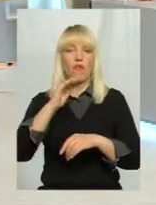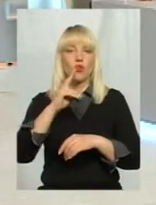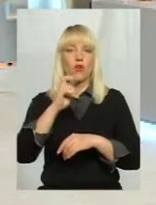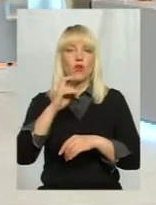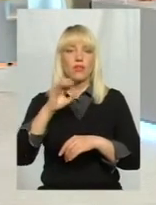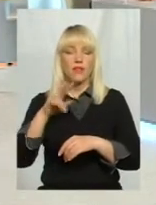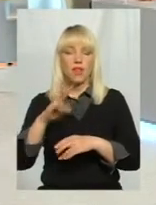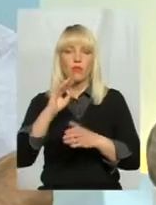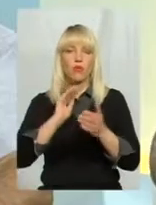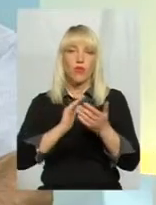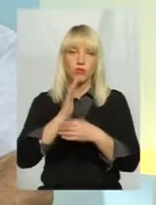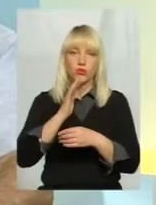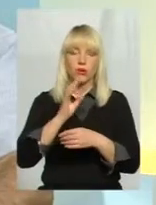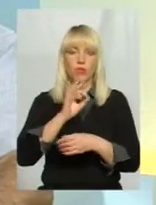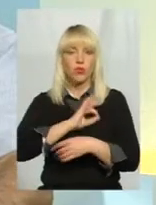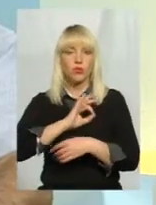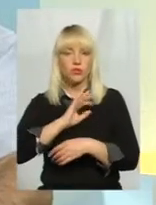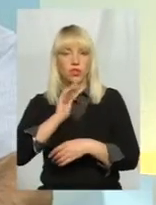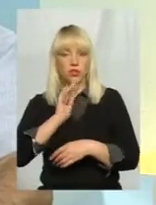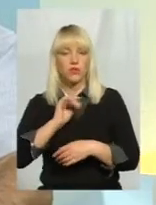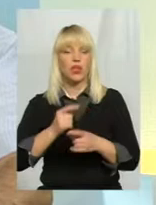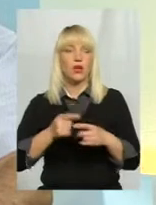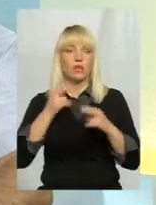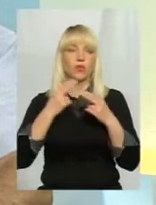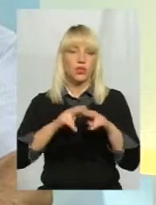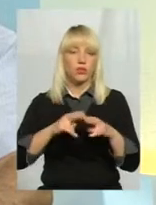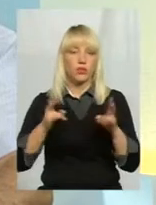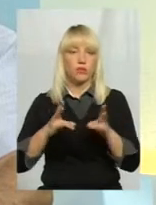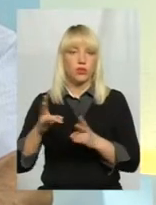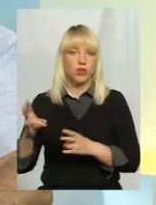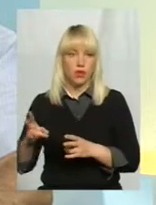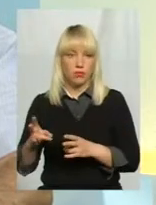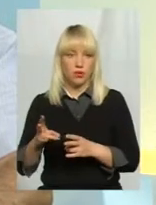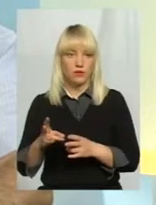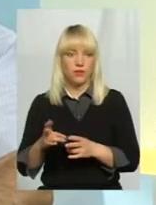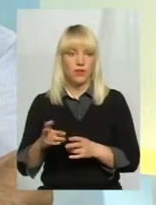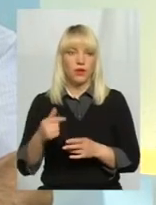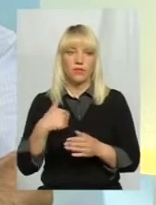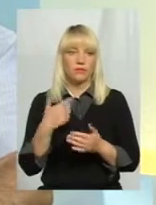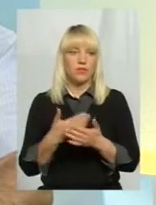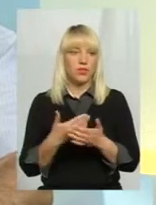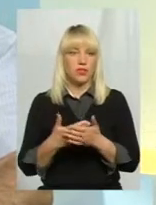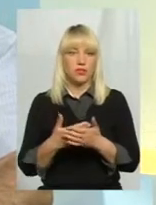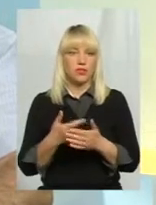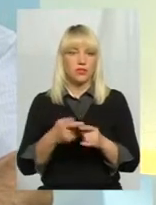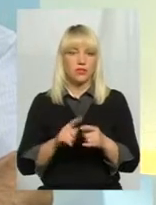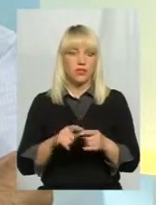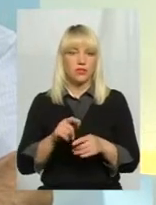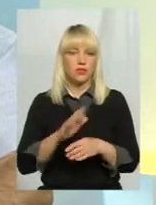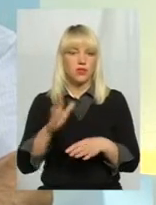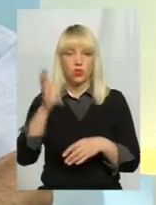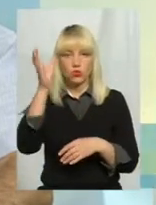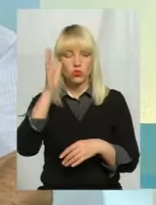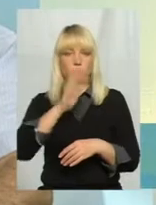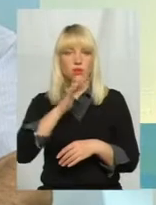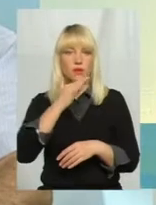води, дуже багато там, води вони списують на технологічні свої потреби, що мені здається, нерозумно, ну, дуже вже забагато. Але,